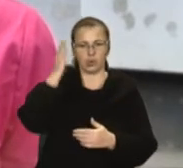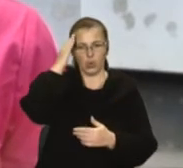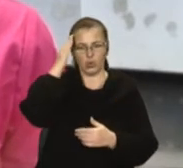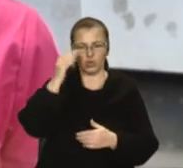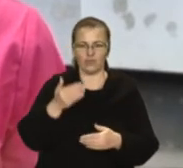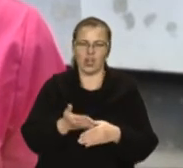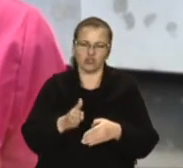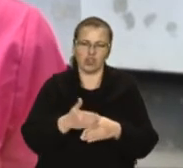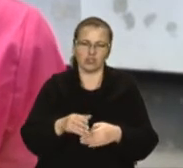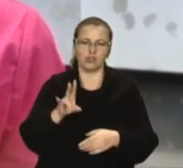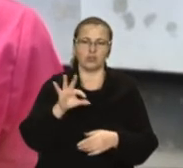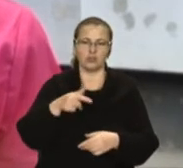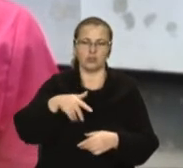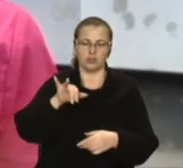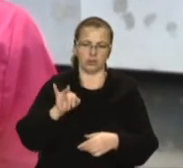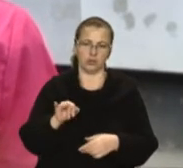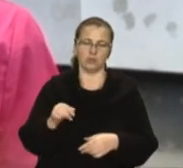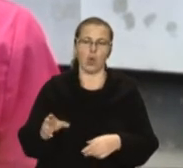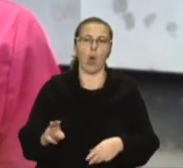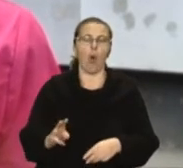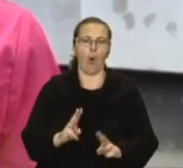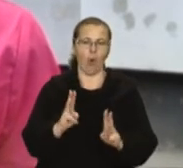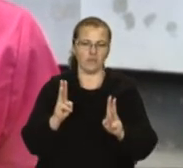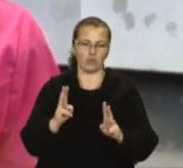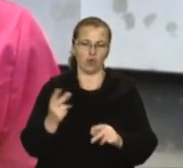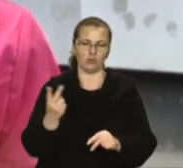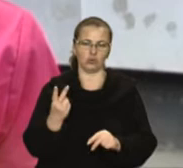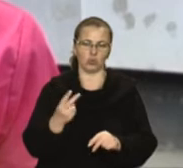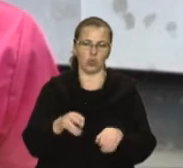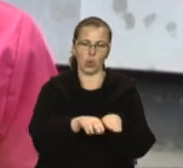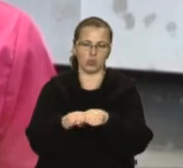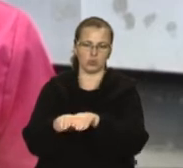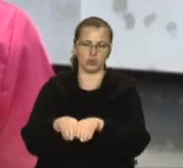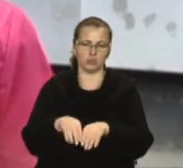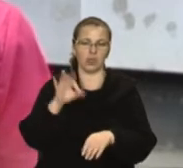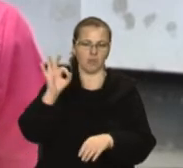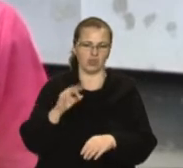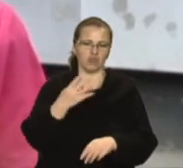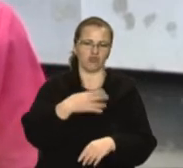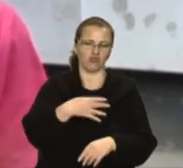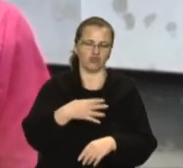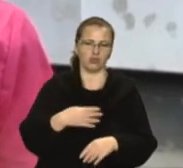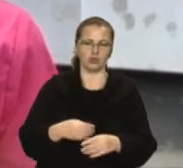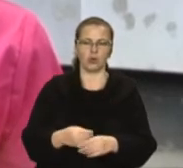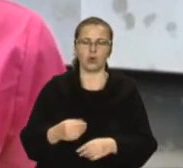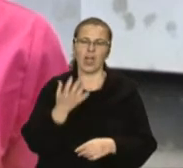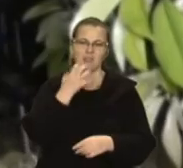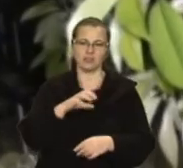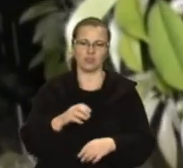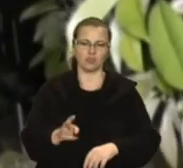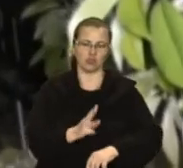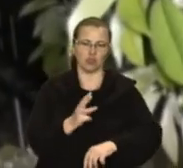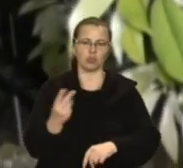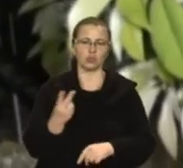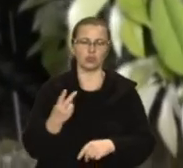кінцівки, але меншою мірою. Опіковий шок 2-го ступеня, площа поверхні опіки 40% і термічний опік 2-го ступеня.